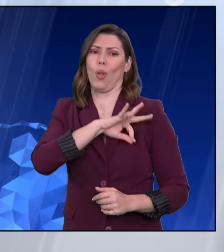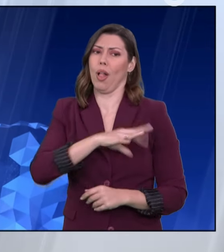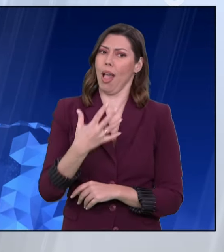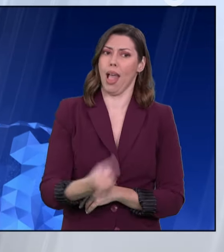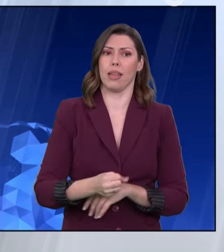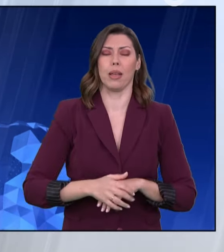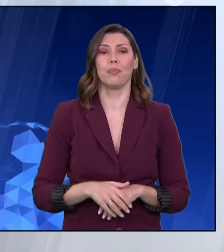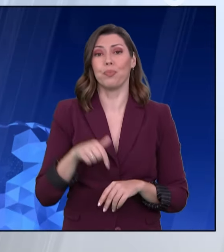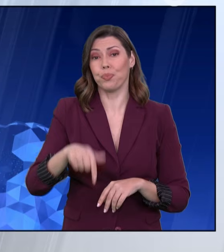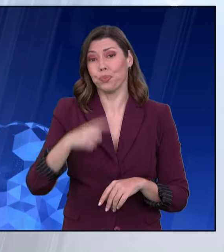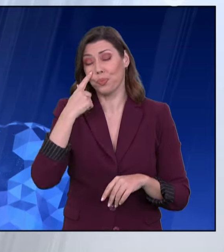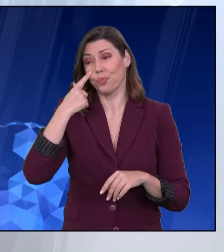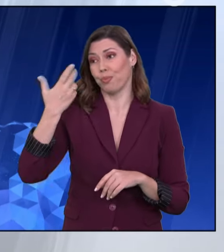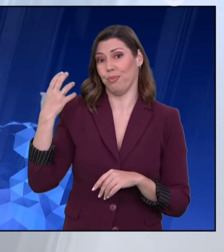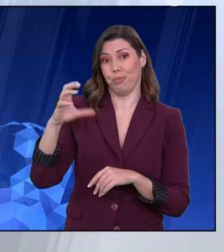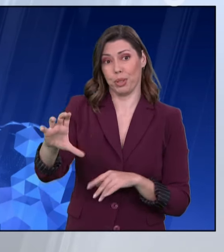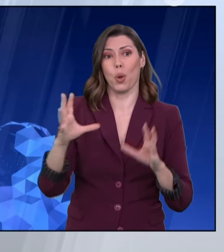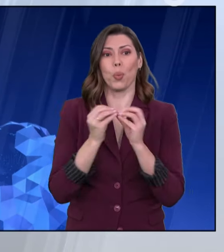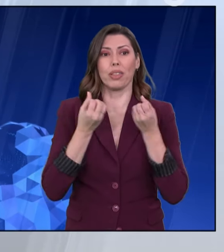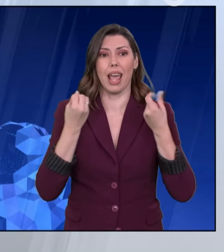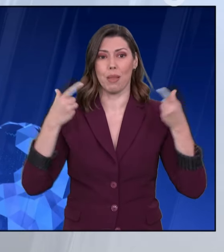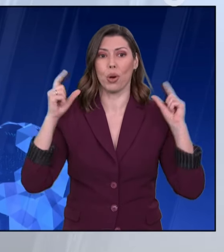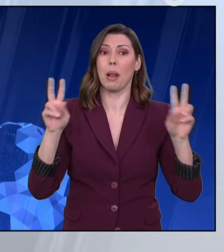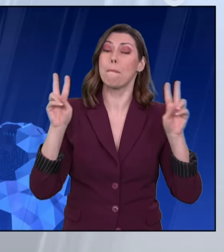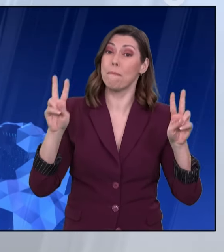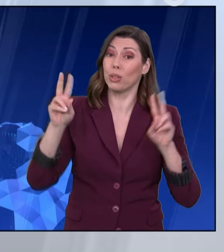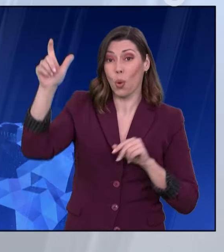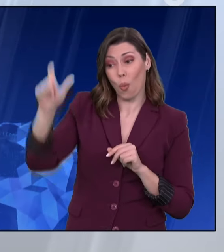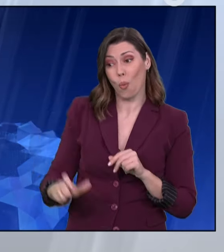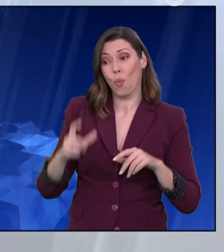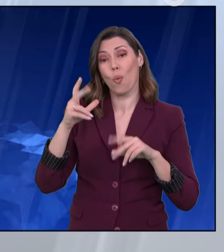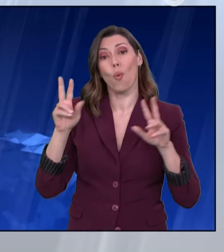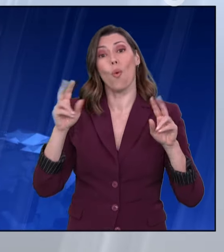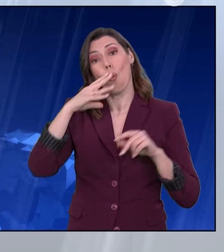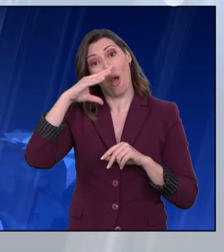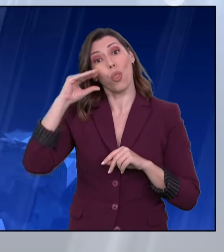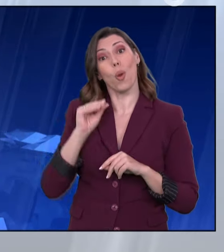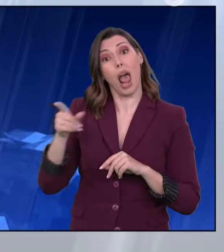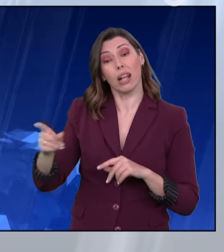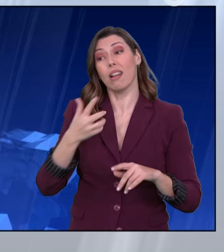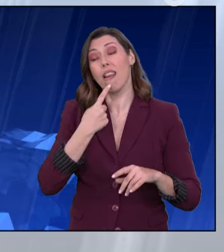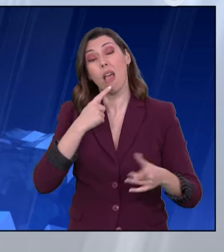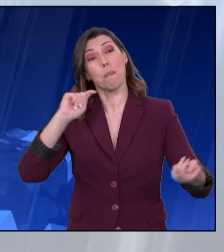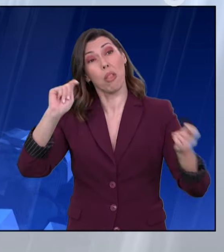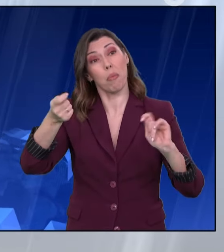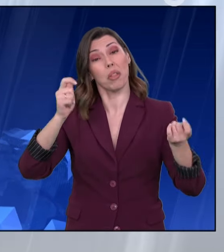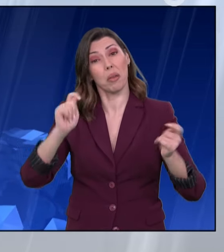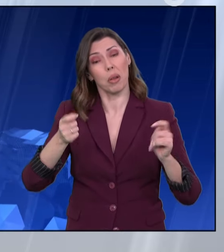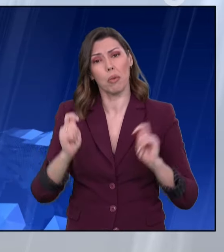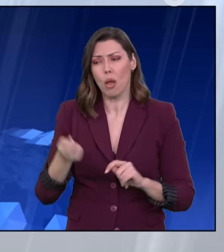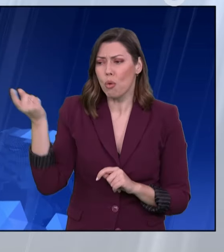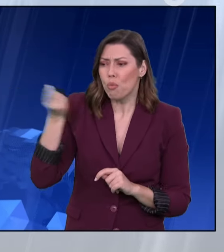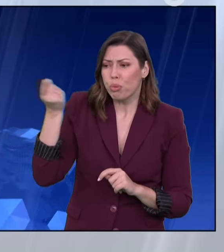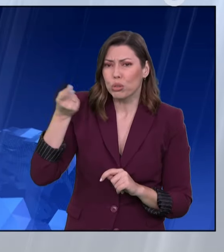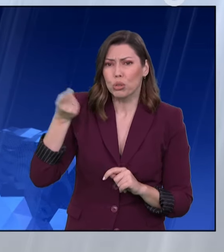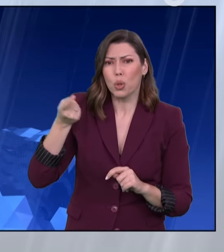ΠΑΣΟΚ το 66%. Το ΠΑΣΟΚ του Ανδρουλάκη που διεκδικεί τα πρωτεία στο μεταρρυθμιστικό κέντρο είχε λιγότερο ποσοστό